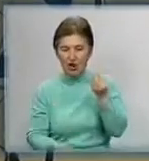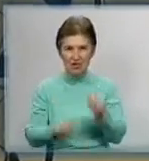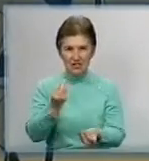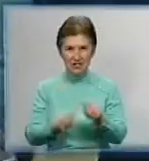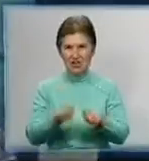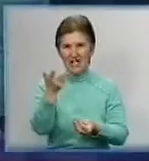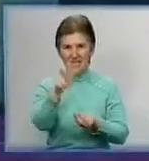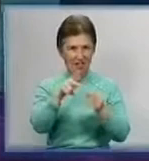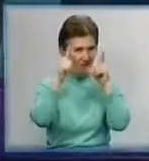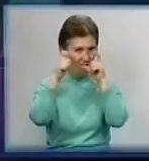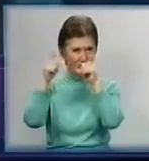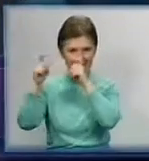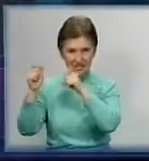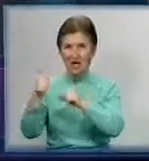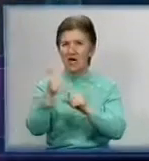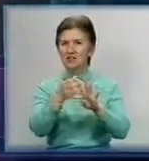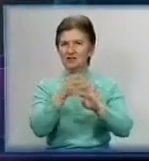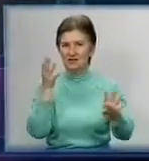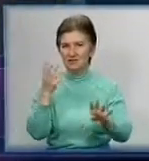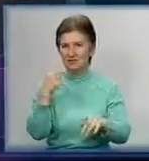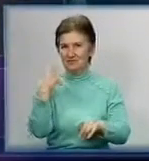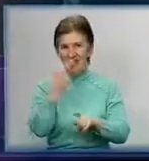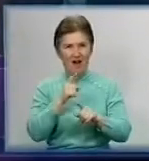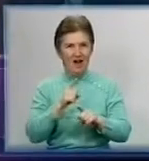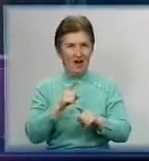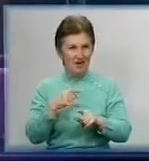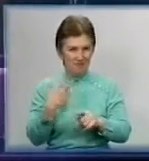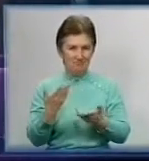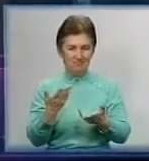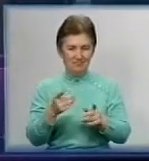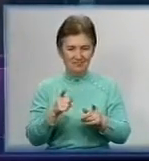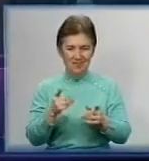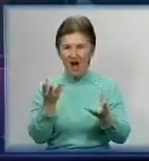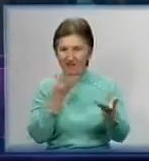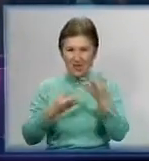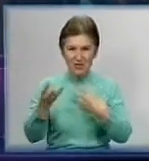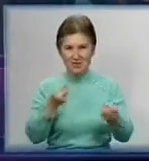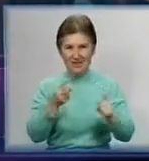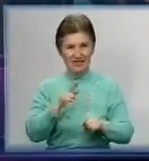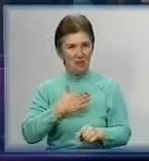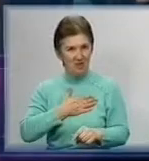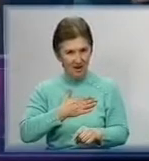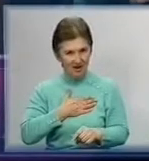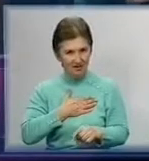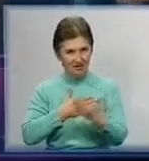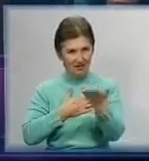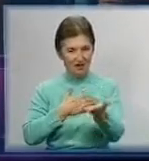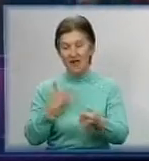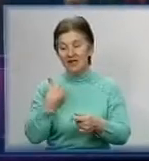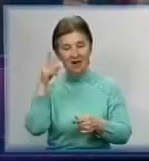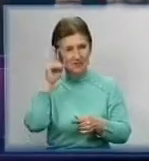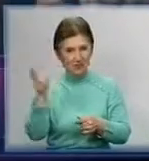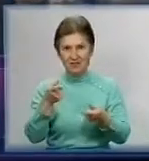фотосесії. В першу чергу, це авантюра для мене, поскольку я не знаю,